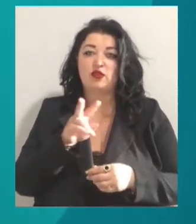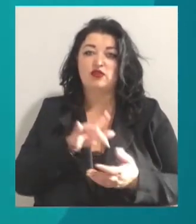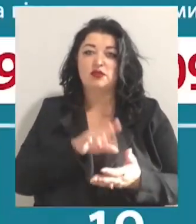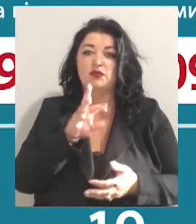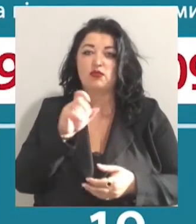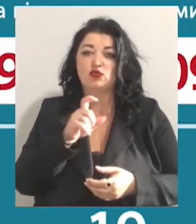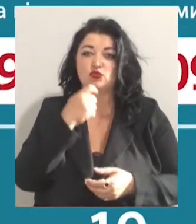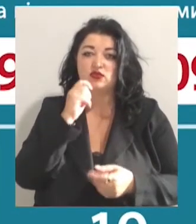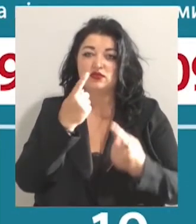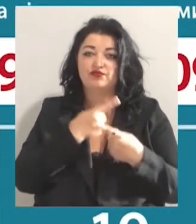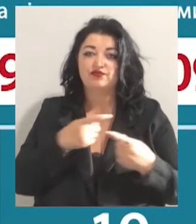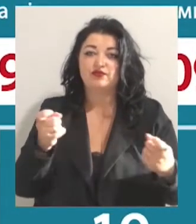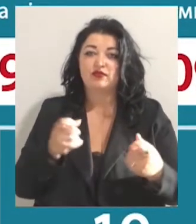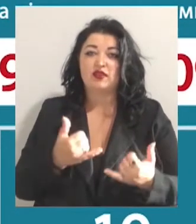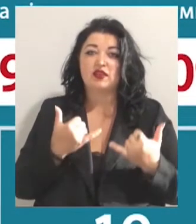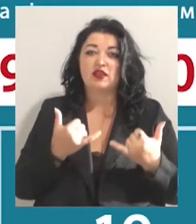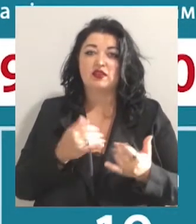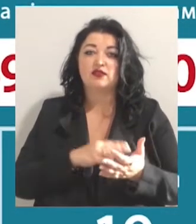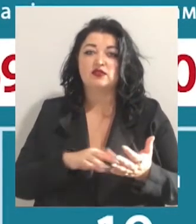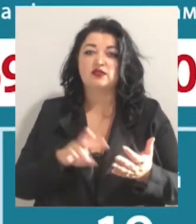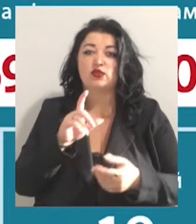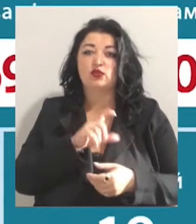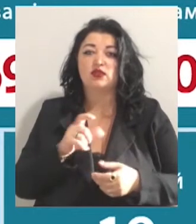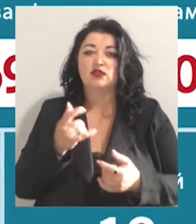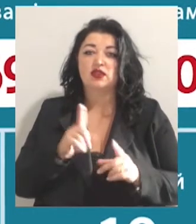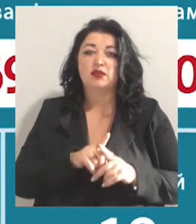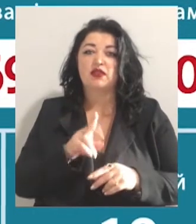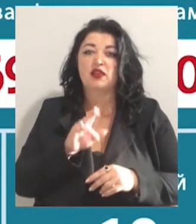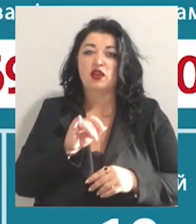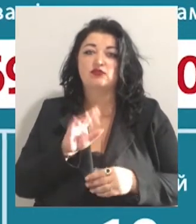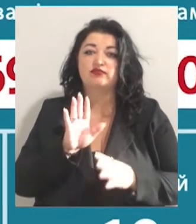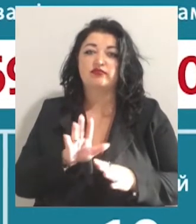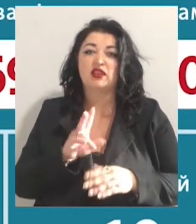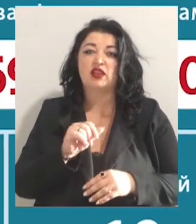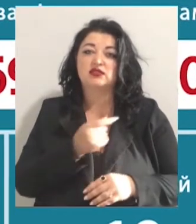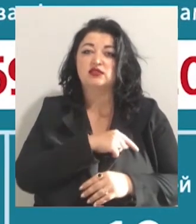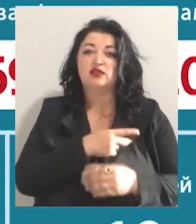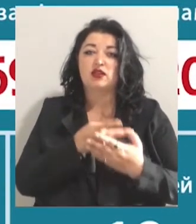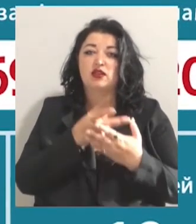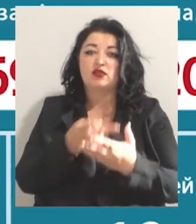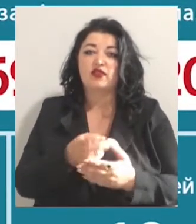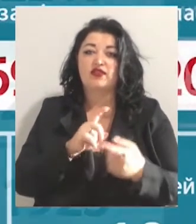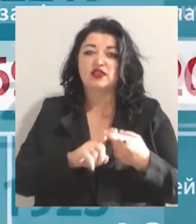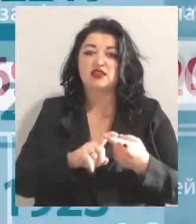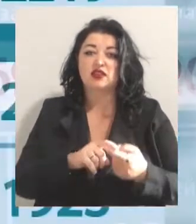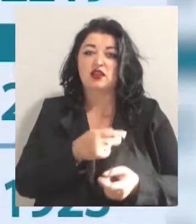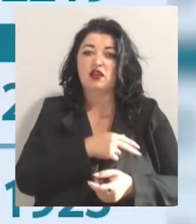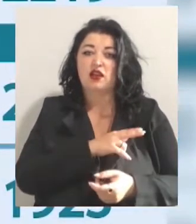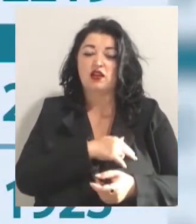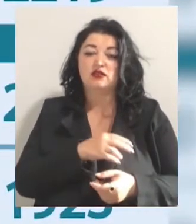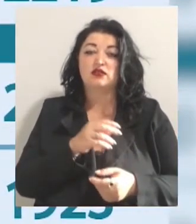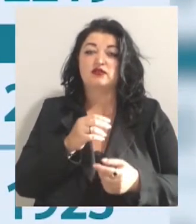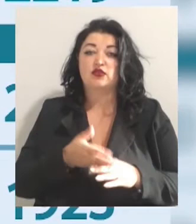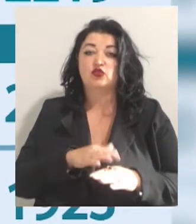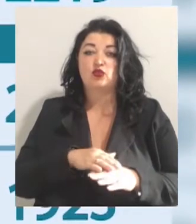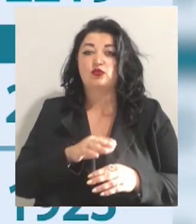України. Наразі 92 людини з таким діагнозом перебувають на стаціонарному лікуванні в міській інфекційній лікарні. Вісім з них у важкому стані,